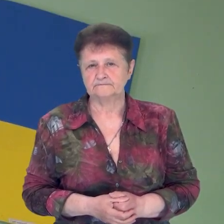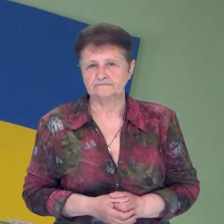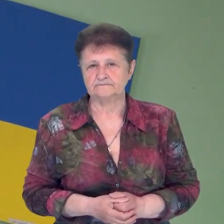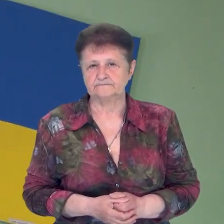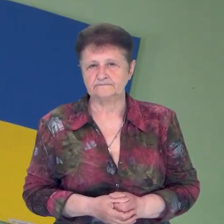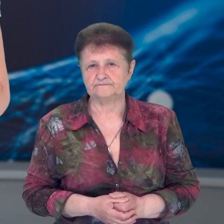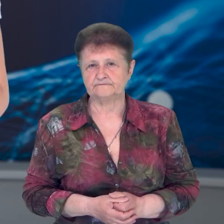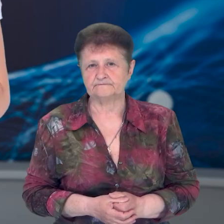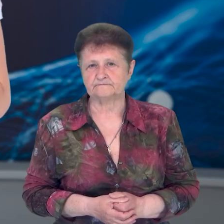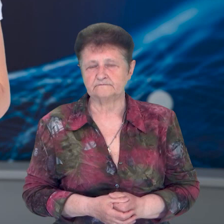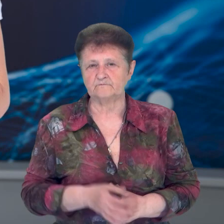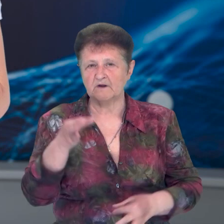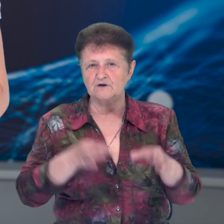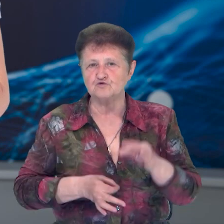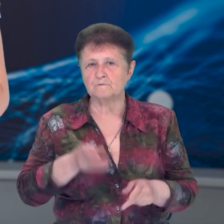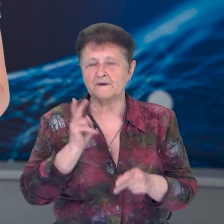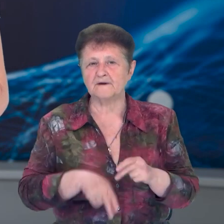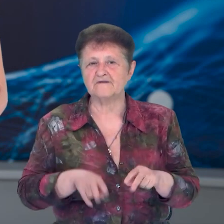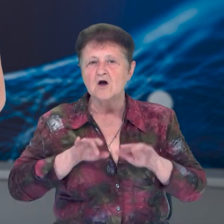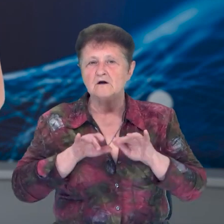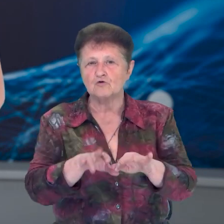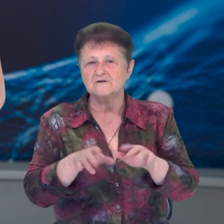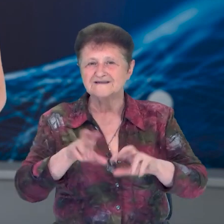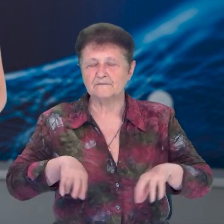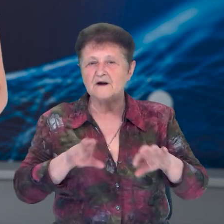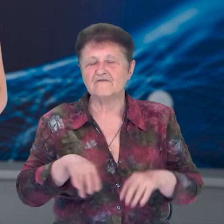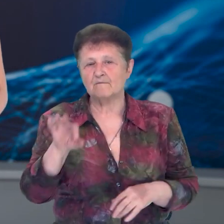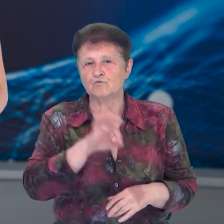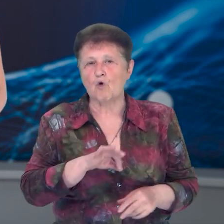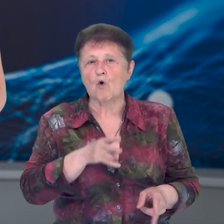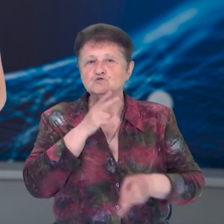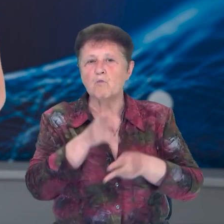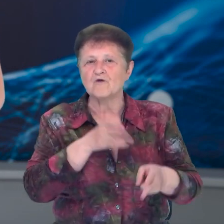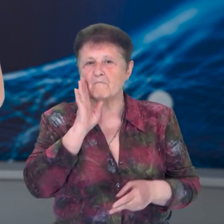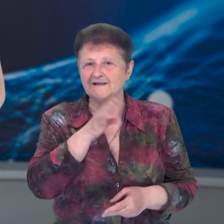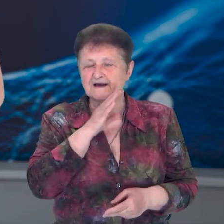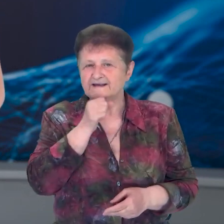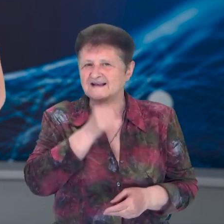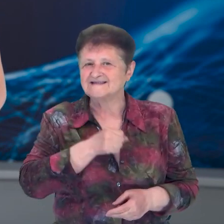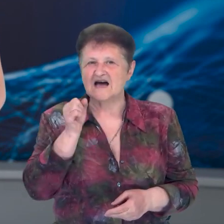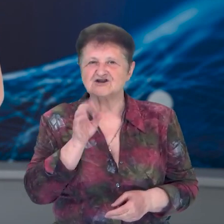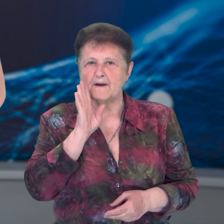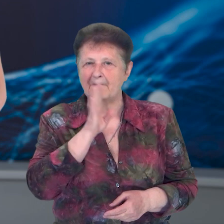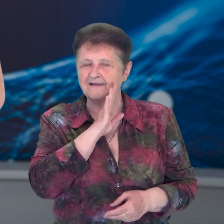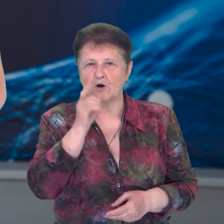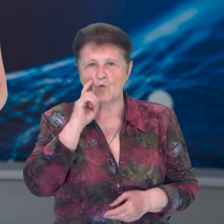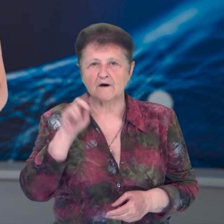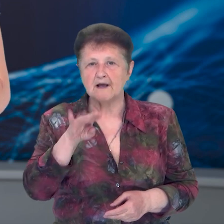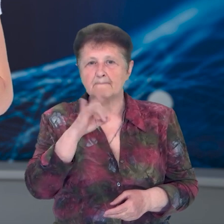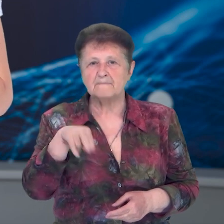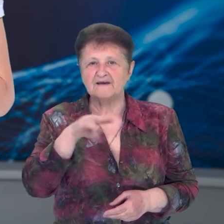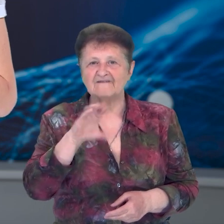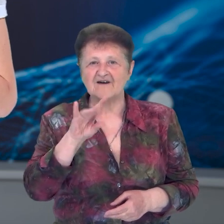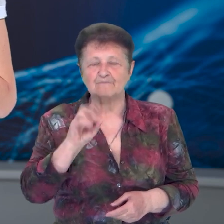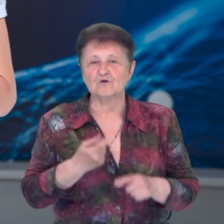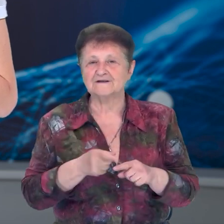Чернігів. Суд припинив розгляд справи про оспорювання материнства найстаршої матері України Валентини Підвербної.